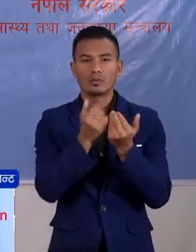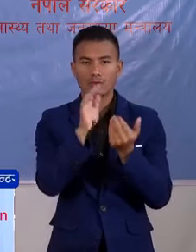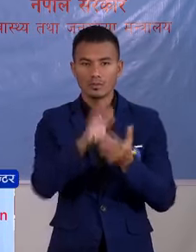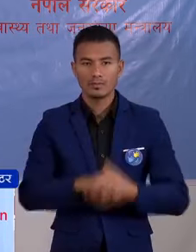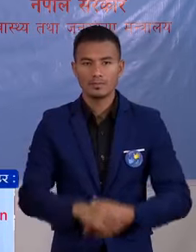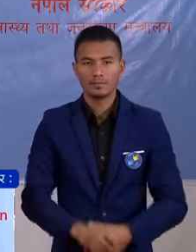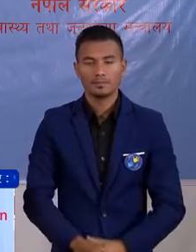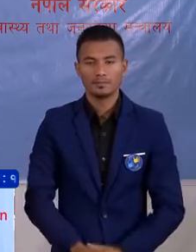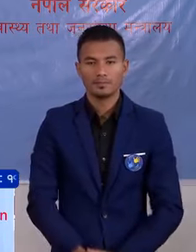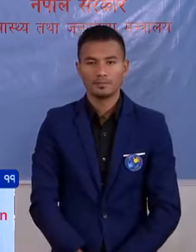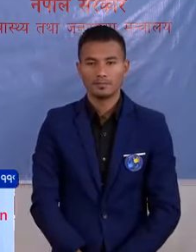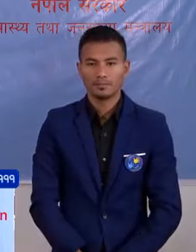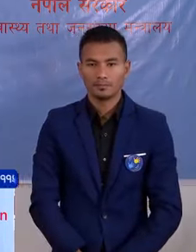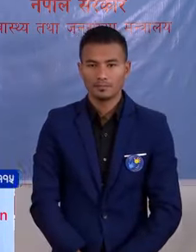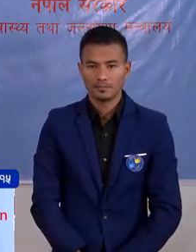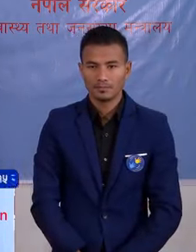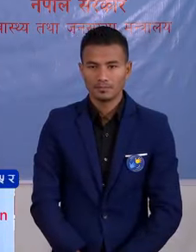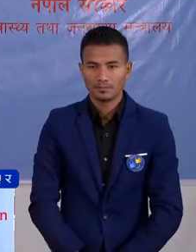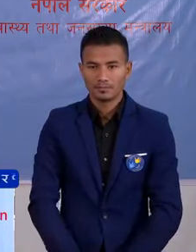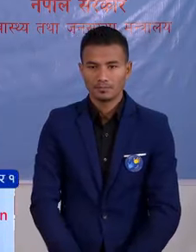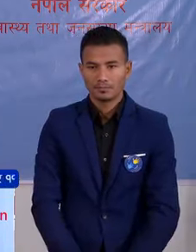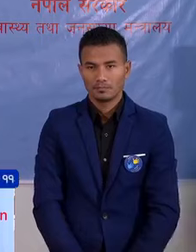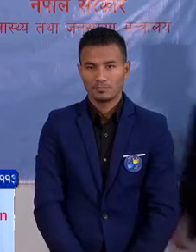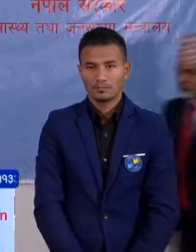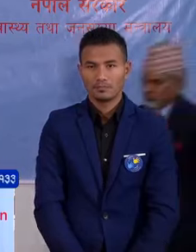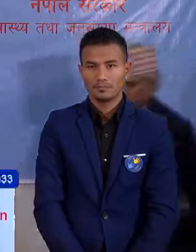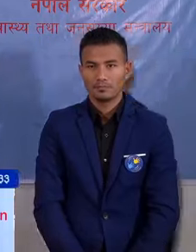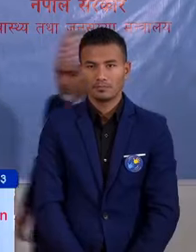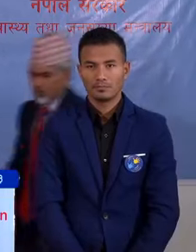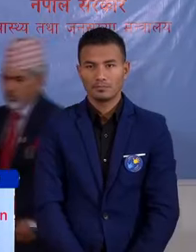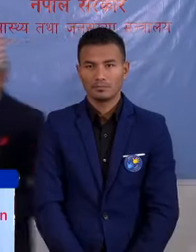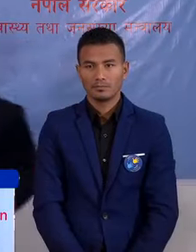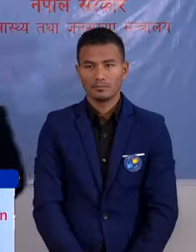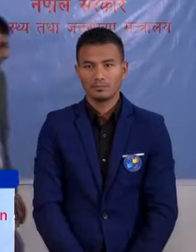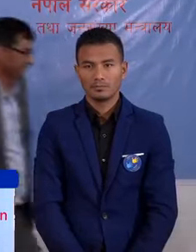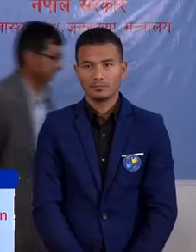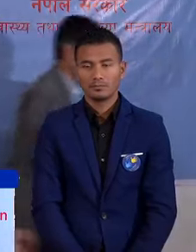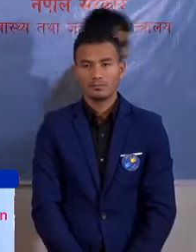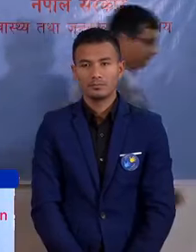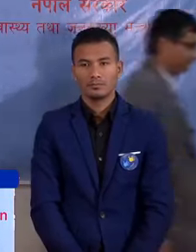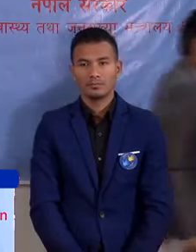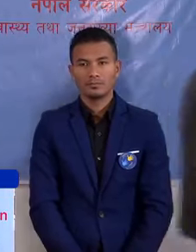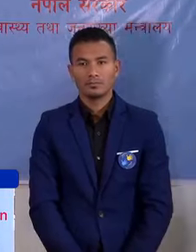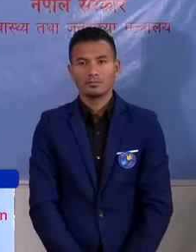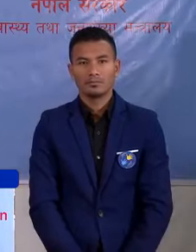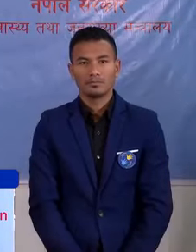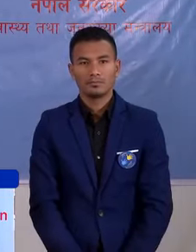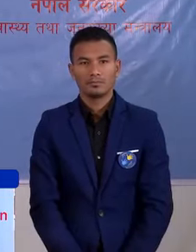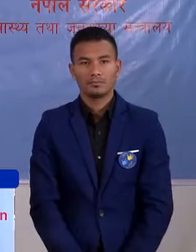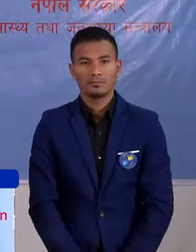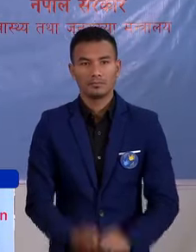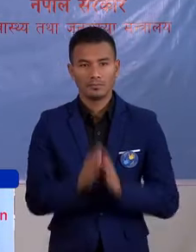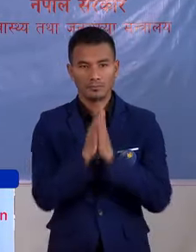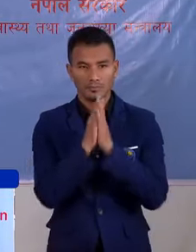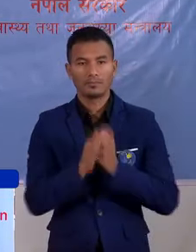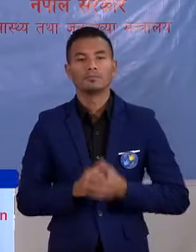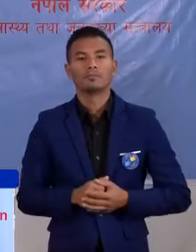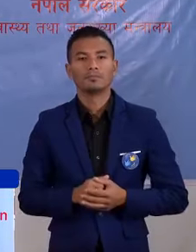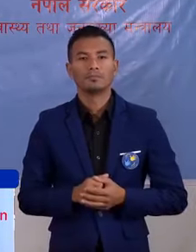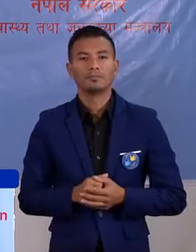नमस्कार